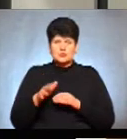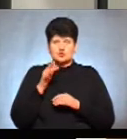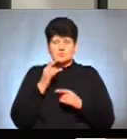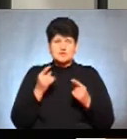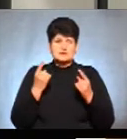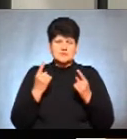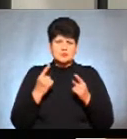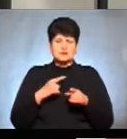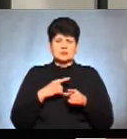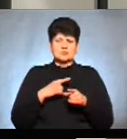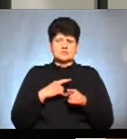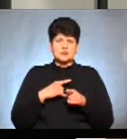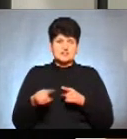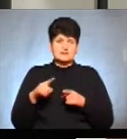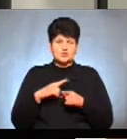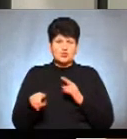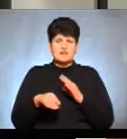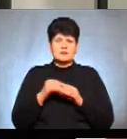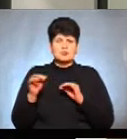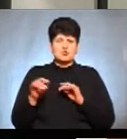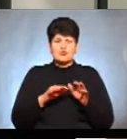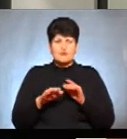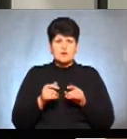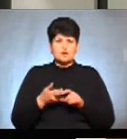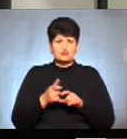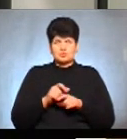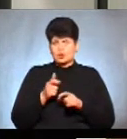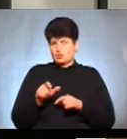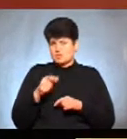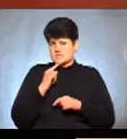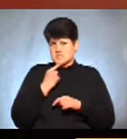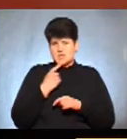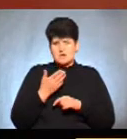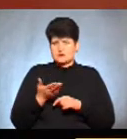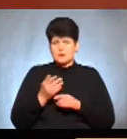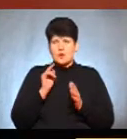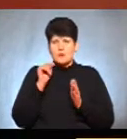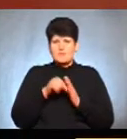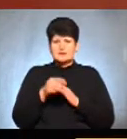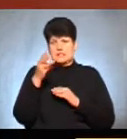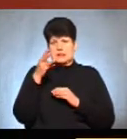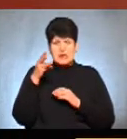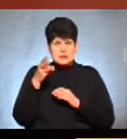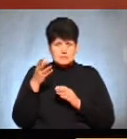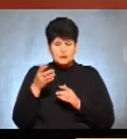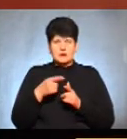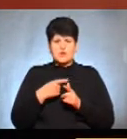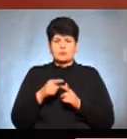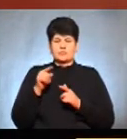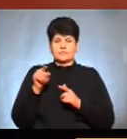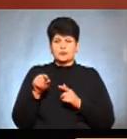швидкої виборчої кампанії дуже людям складно все-таки попасти на третій поверх або там вже в тому